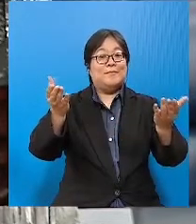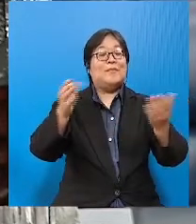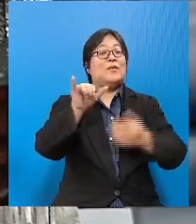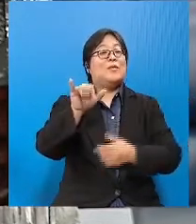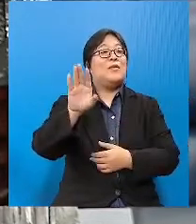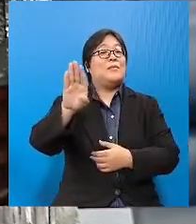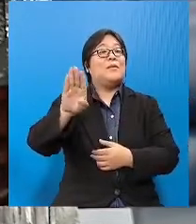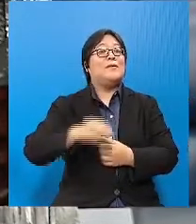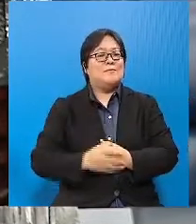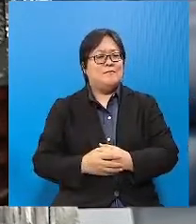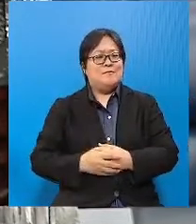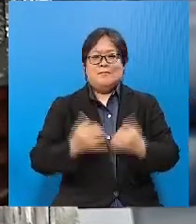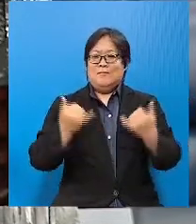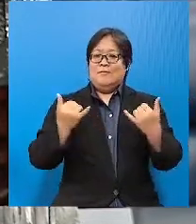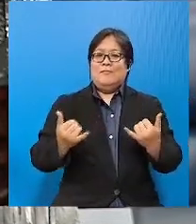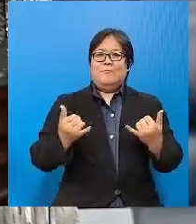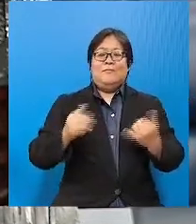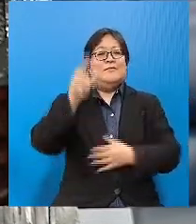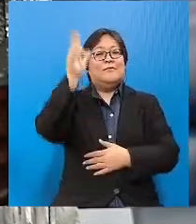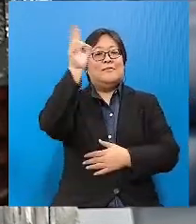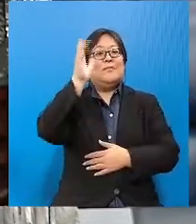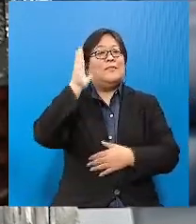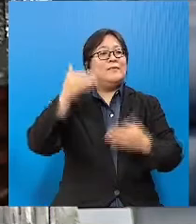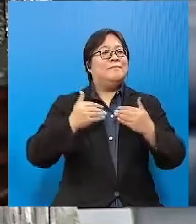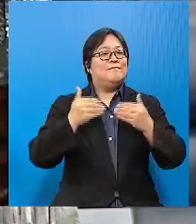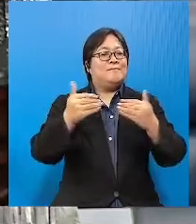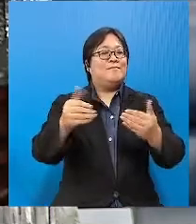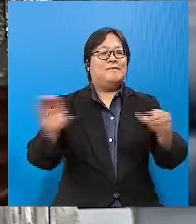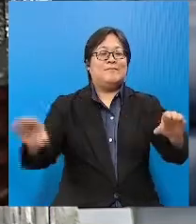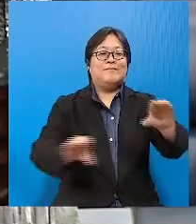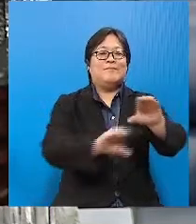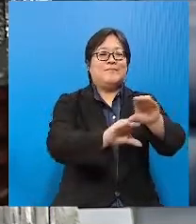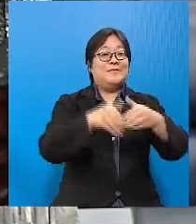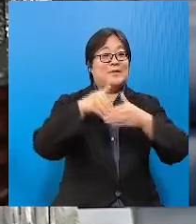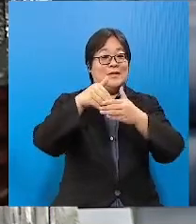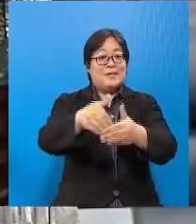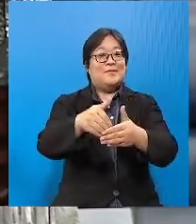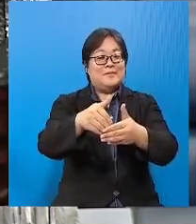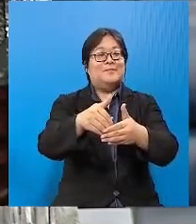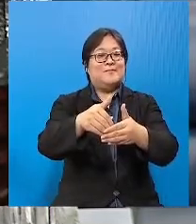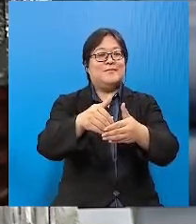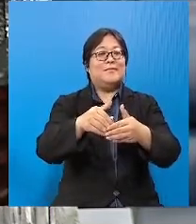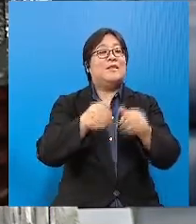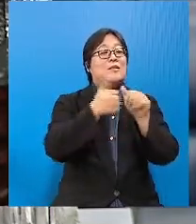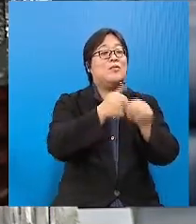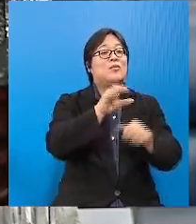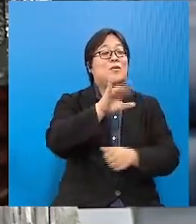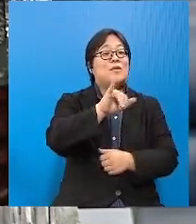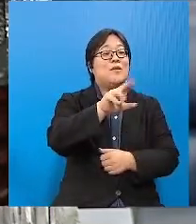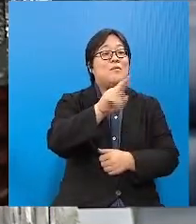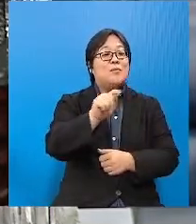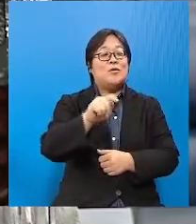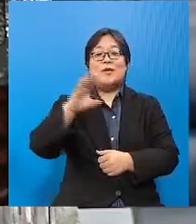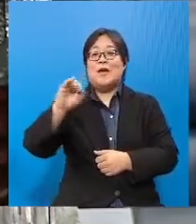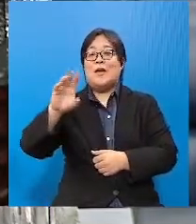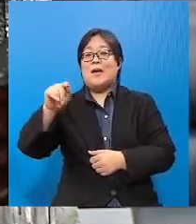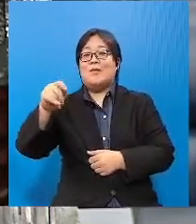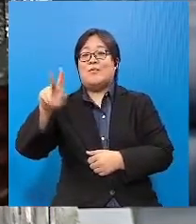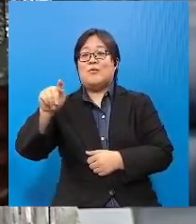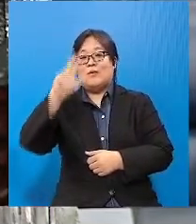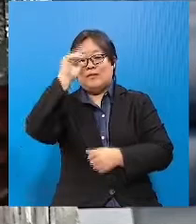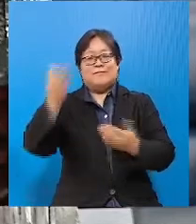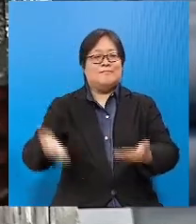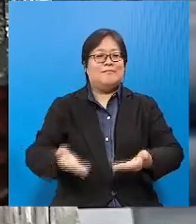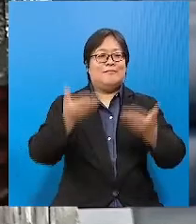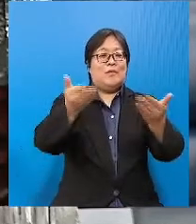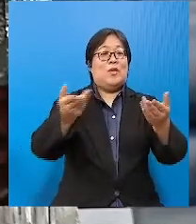yang berhormat, buat masa ini kerajaan akan meneruskan pemberian subsidi dan insentif berasaskan input dan output di mana kerajaan juga telah menawarkan